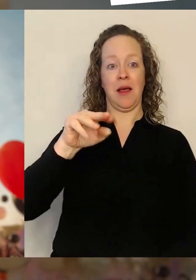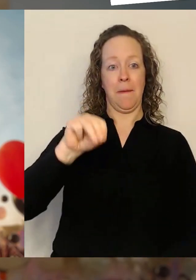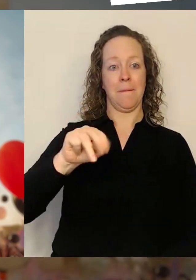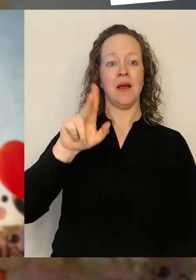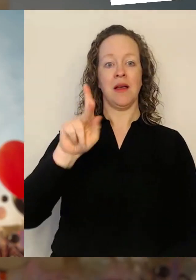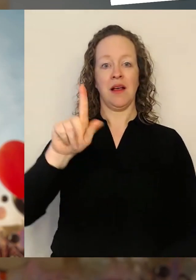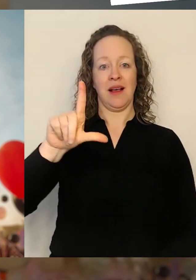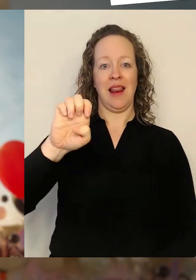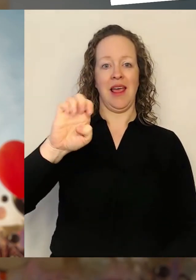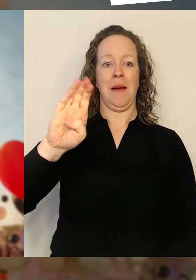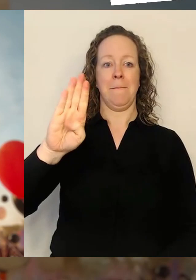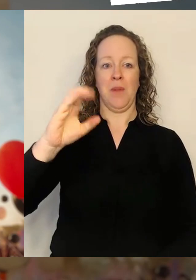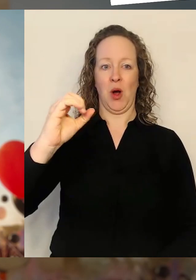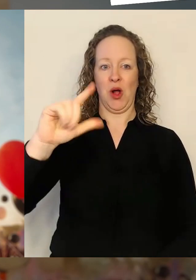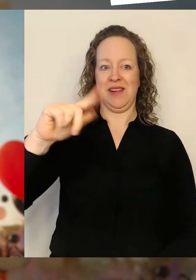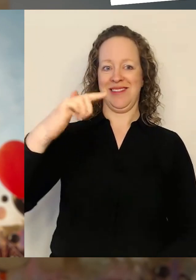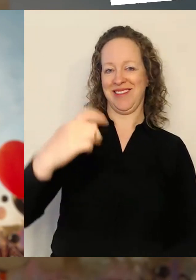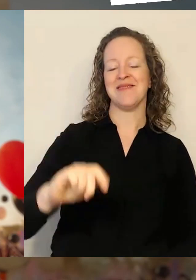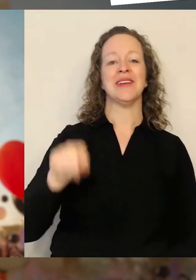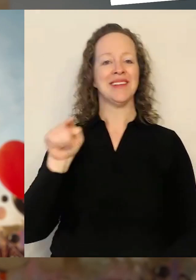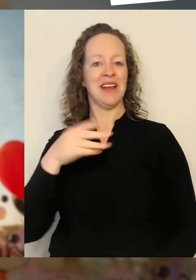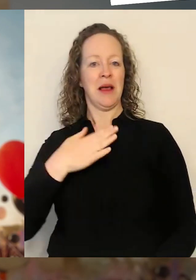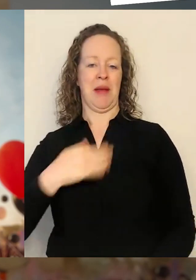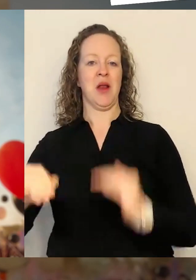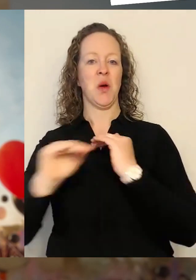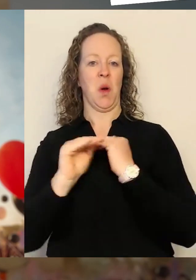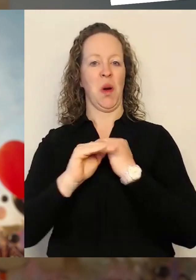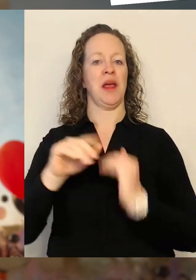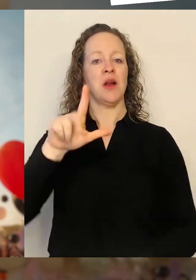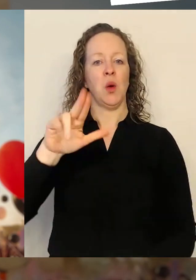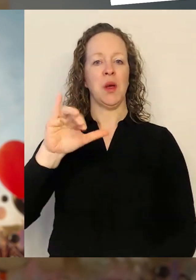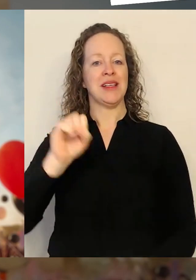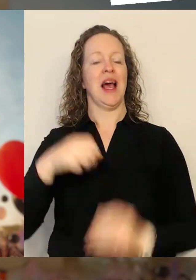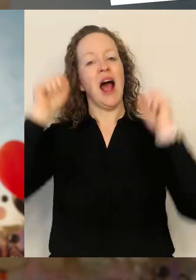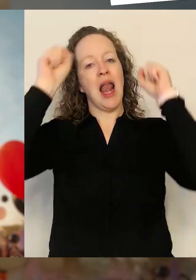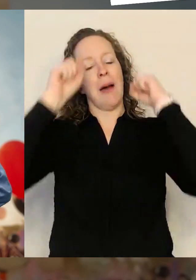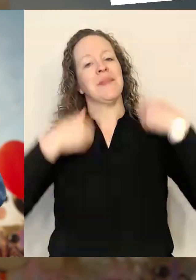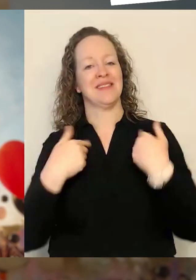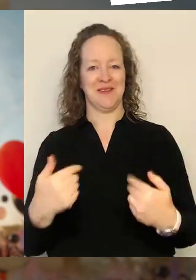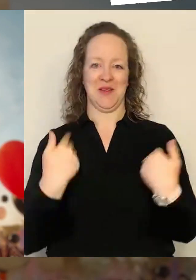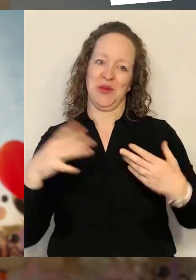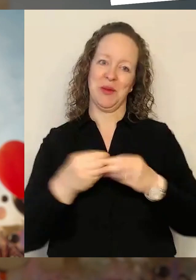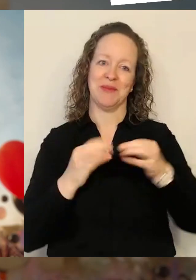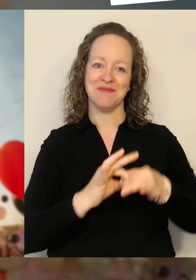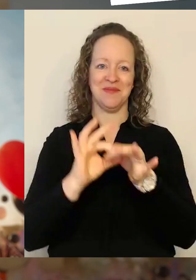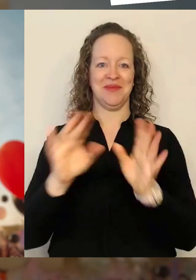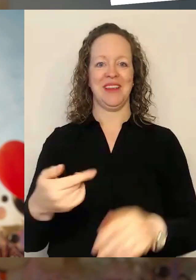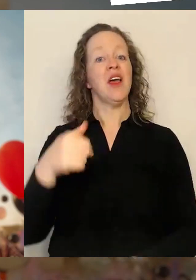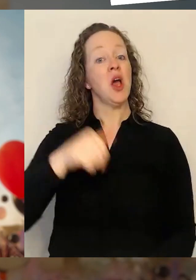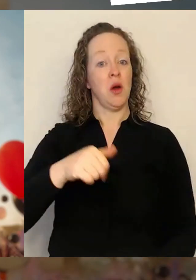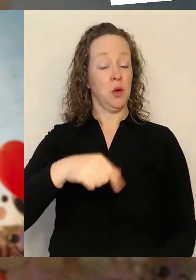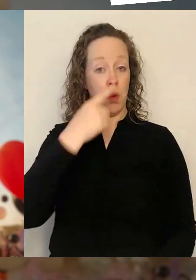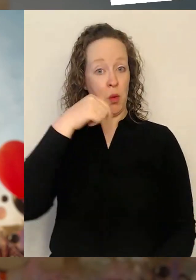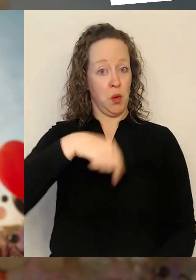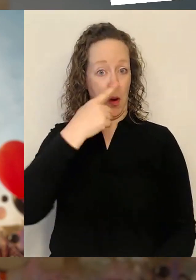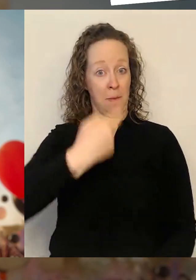Kollegin Luisa Lamm durch den Livestream. Guten Morgen auch von mir aus Berlin. Nicht nur hier in der Hauptstadt, sondern in ganz Deutschland ist heute so